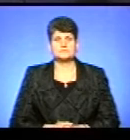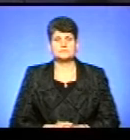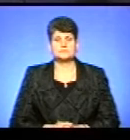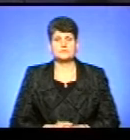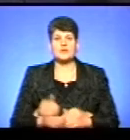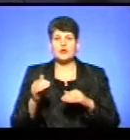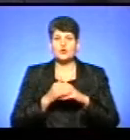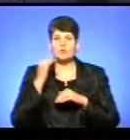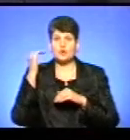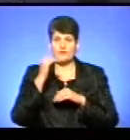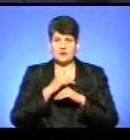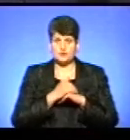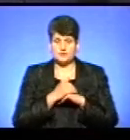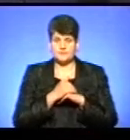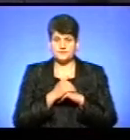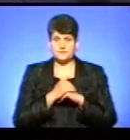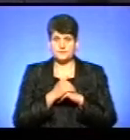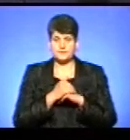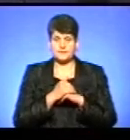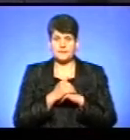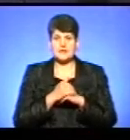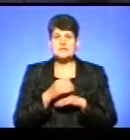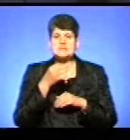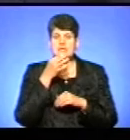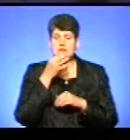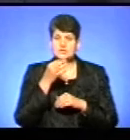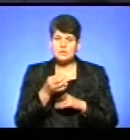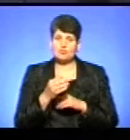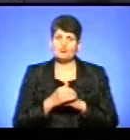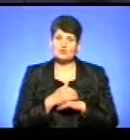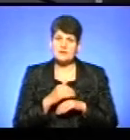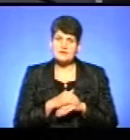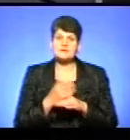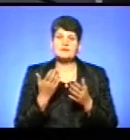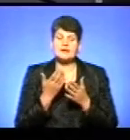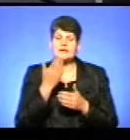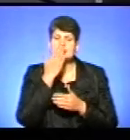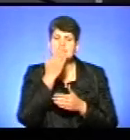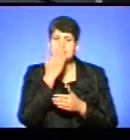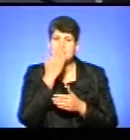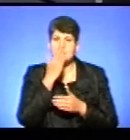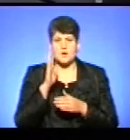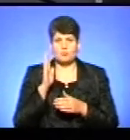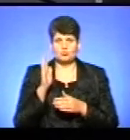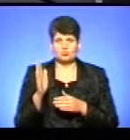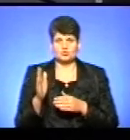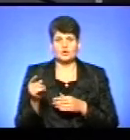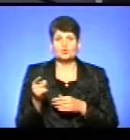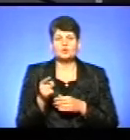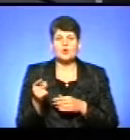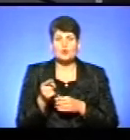Говоріть, будь ласка. Доброго вечора. Ось скажіть, будь ласка, який запах буде у